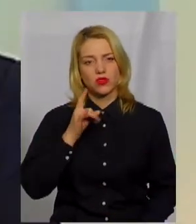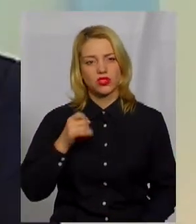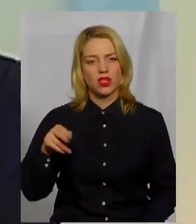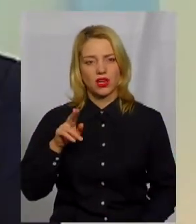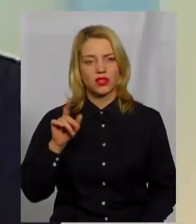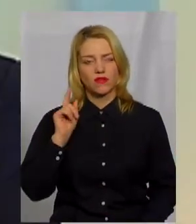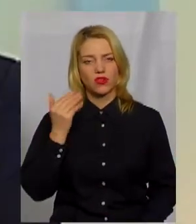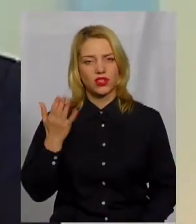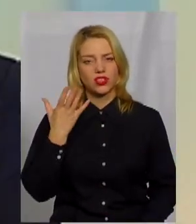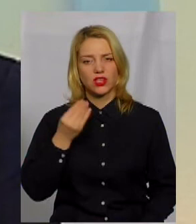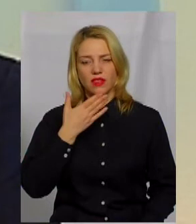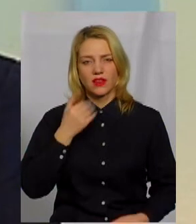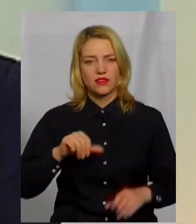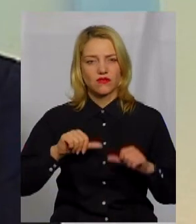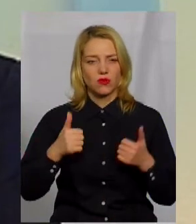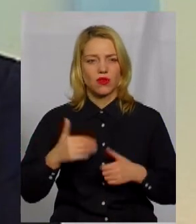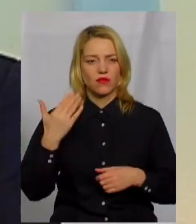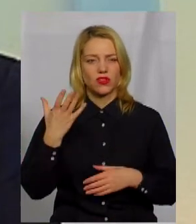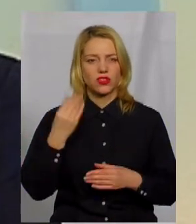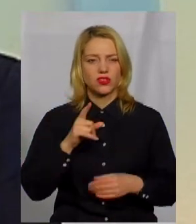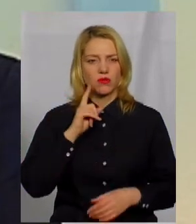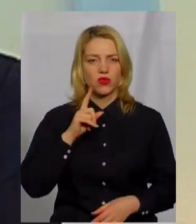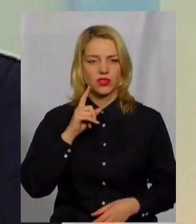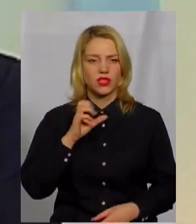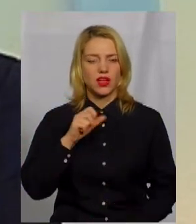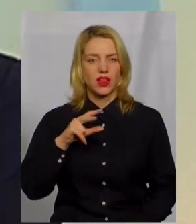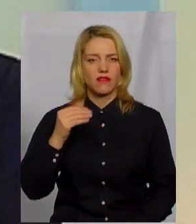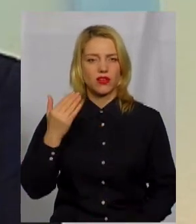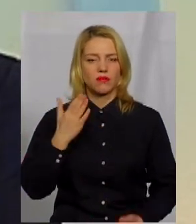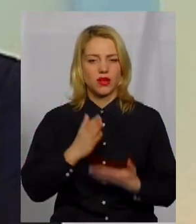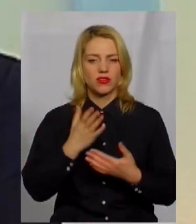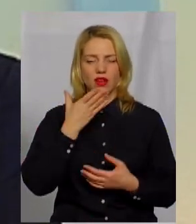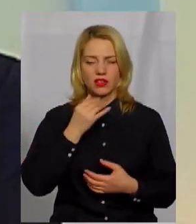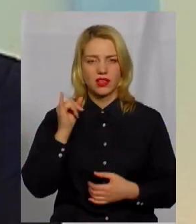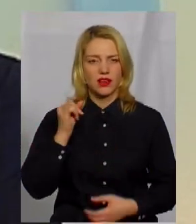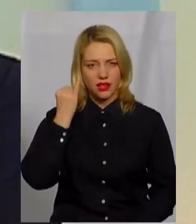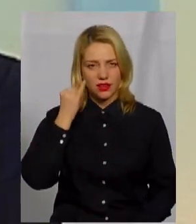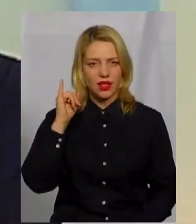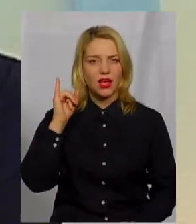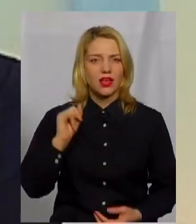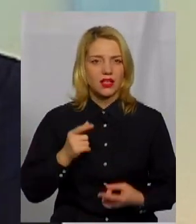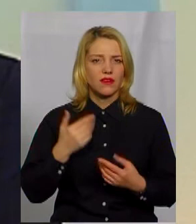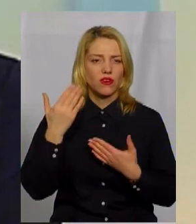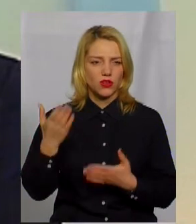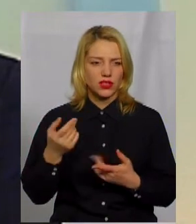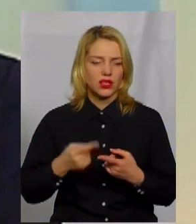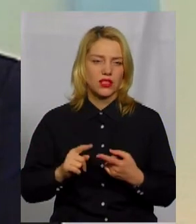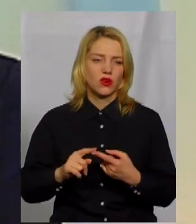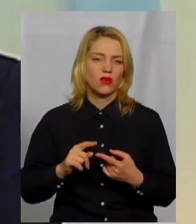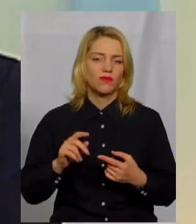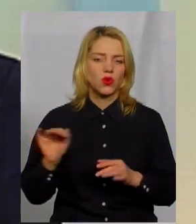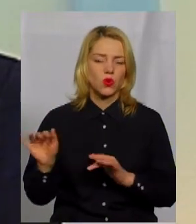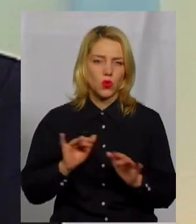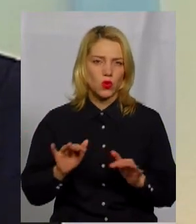рада, вони ще насформувалися, вони ще досить молоді, але вони мають дійсно гарні ідеї і, мені здається, вони рухаються